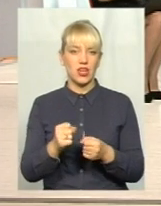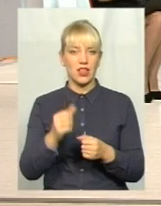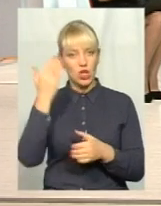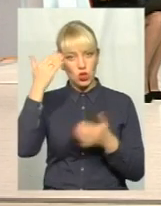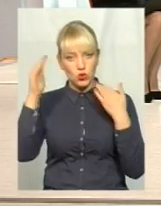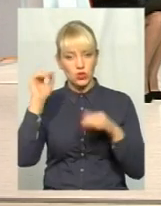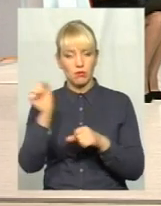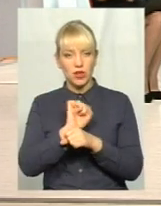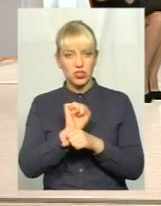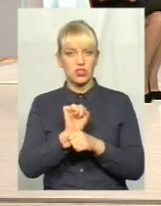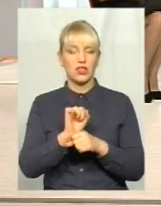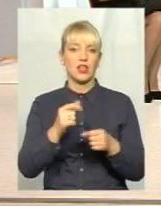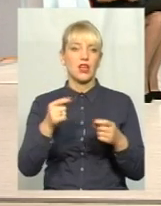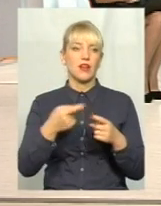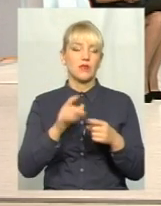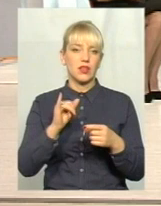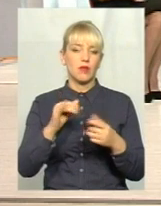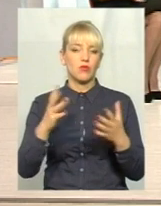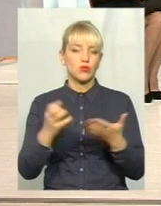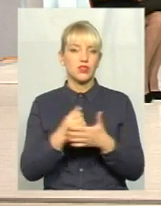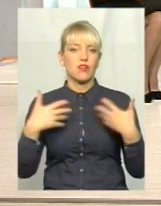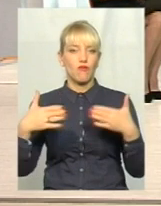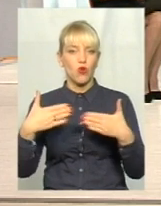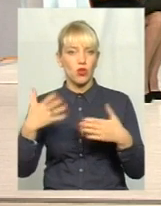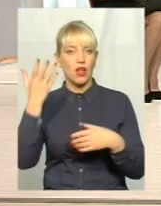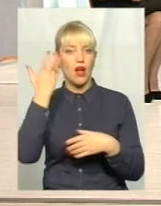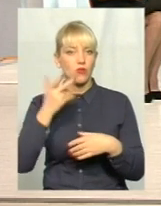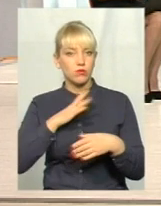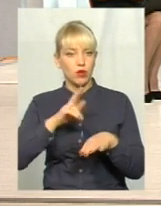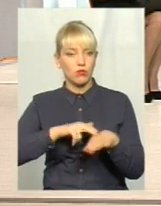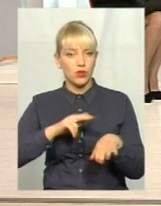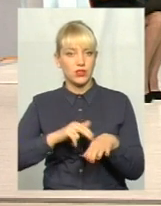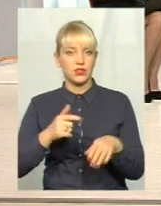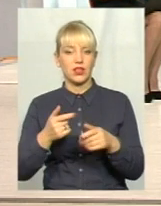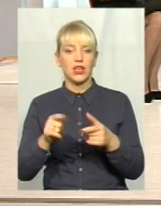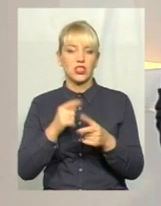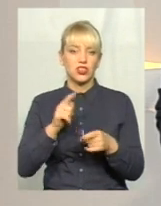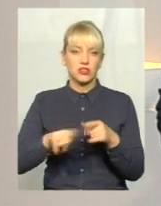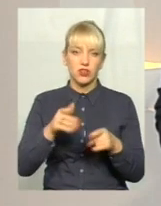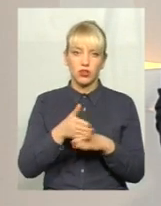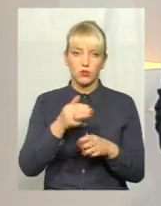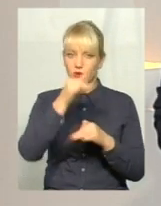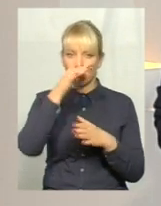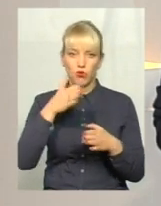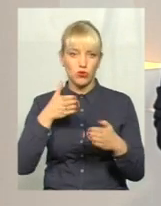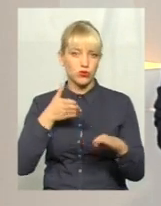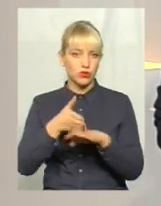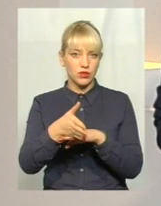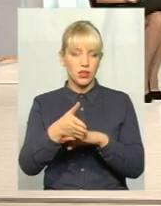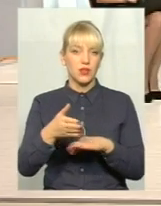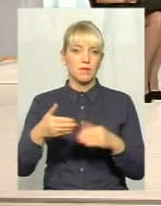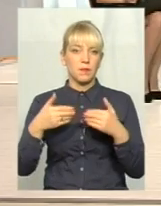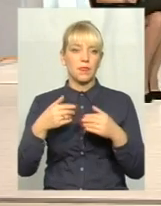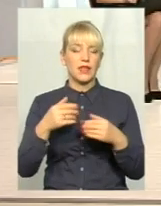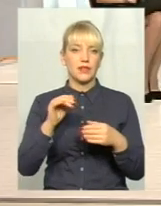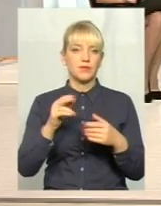ворота, бетонні блоки, в кого як. І тоді не може під'їхати ні швидка, ні поліція, ні також